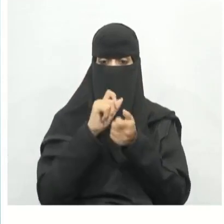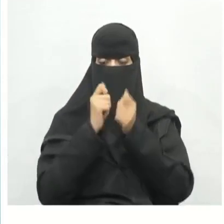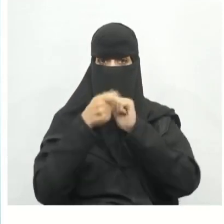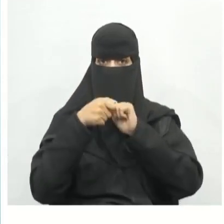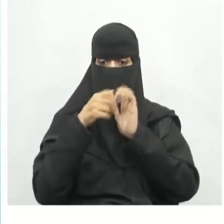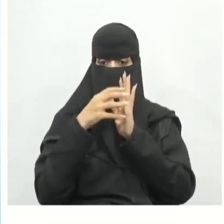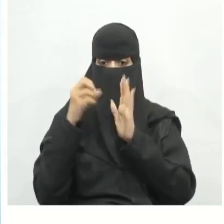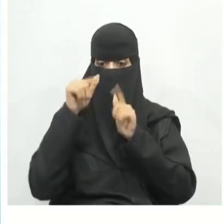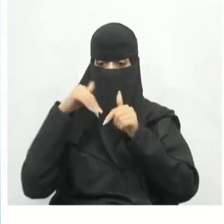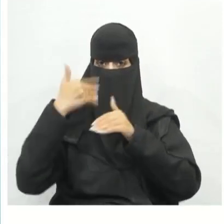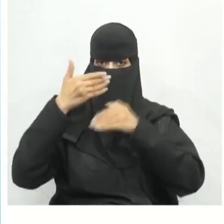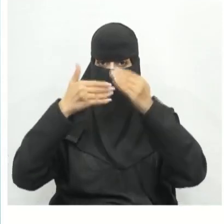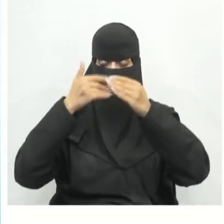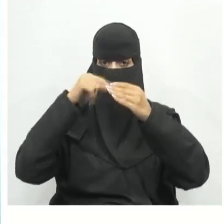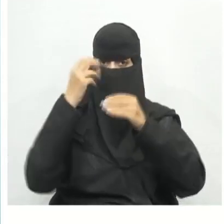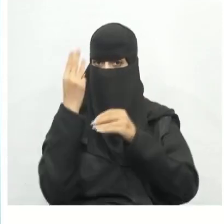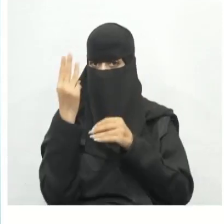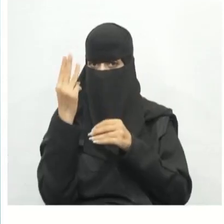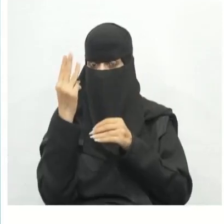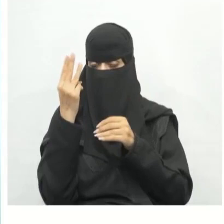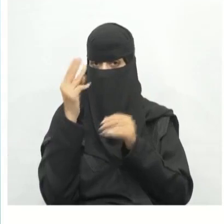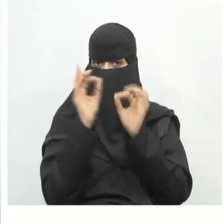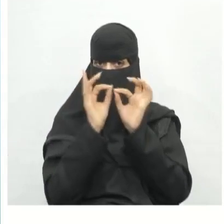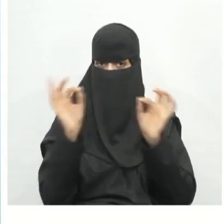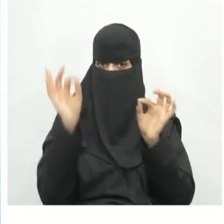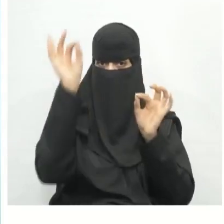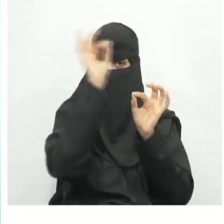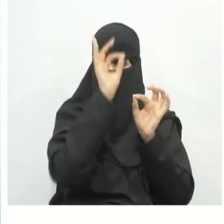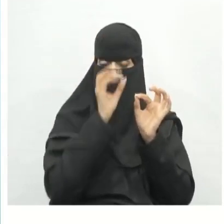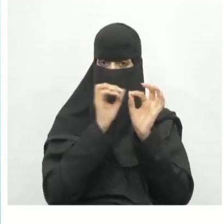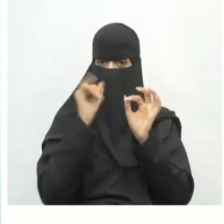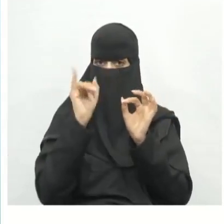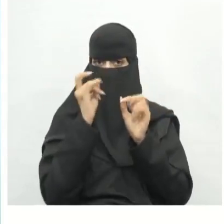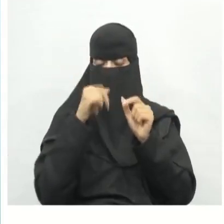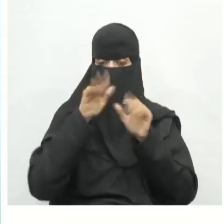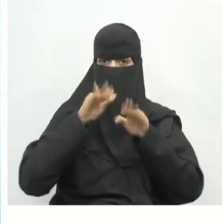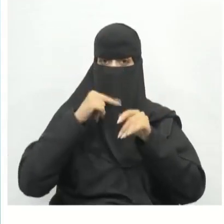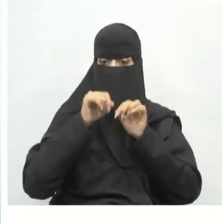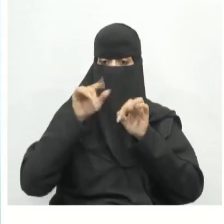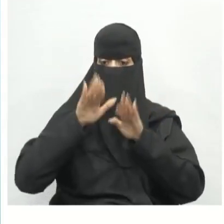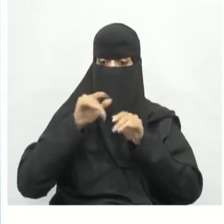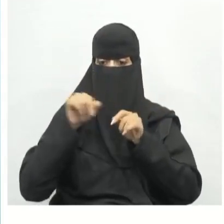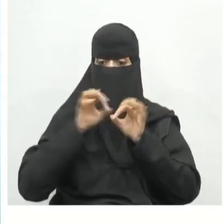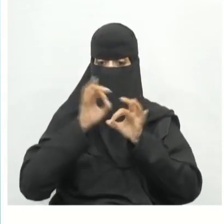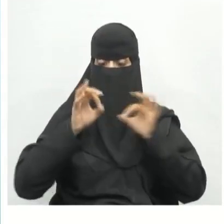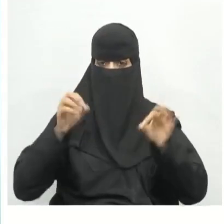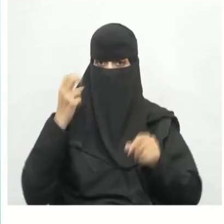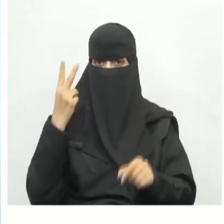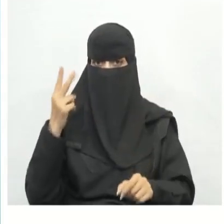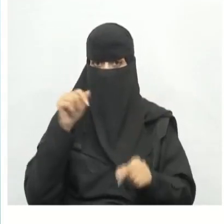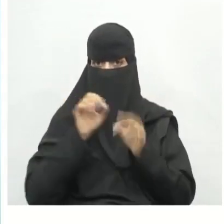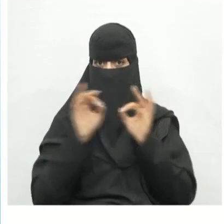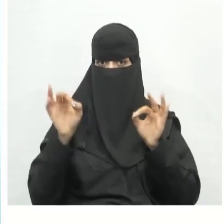عند إنشاء نماذج ثلاثية الأبعاد من المفيد أولا إنشاء رسم تخطيطي ثلاثي